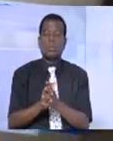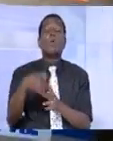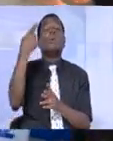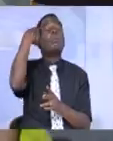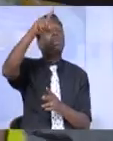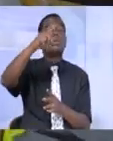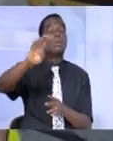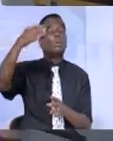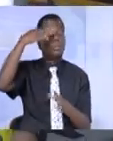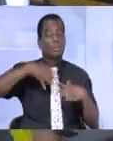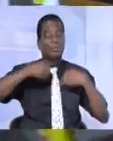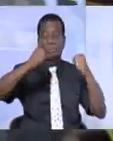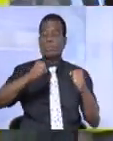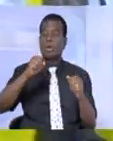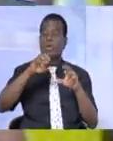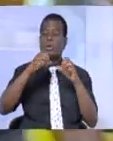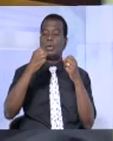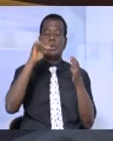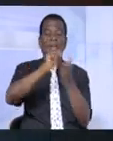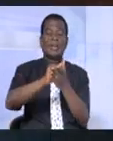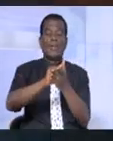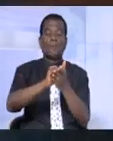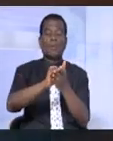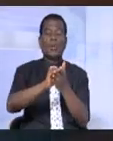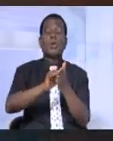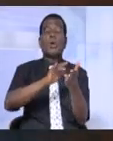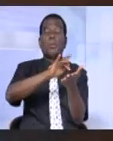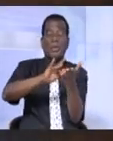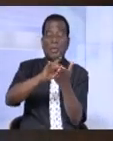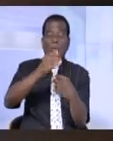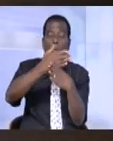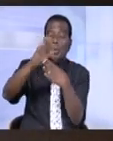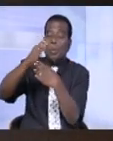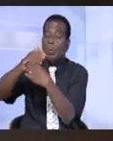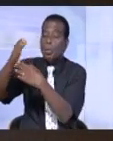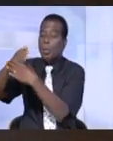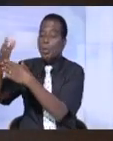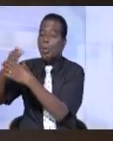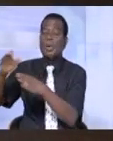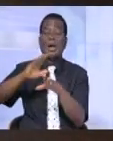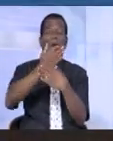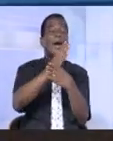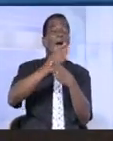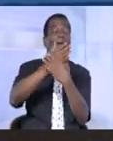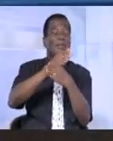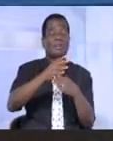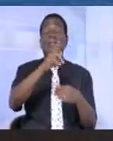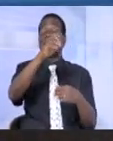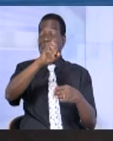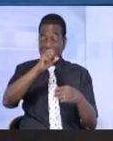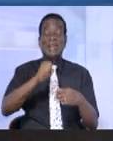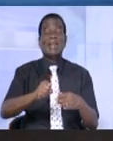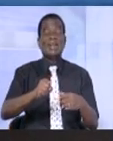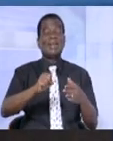Santé et de l'Higène publique, ce lot de médicaments sera reparti dans un premier temps entre les établissements sanitaires qui ont permis la